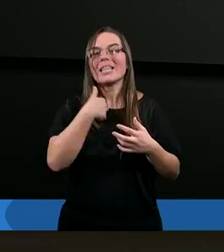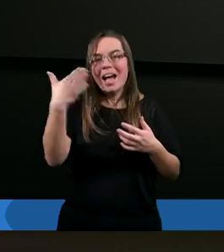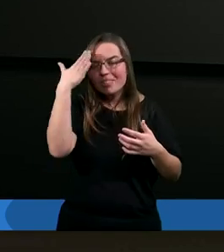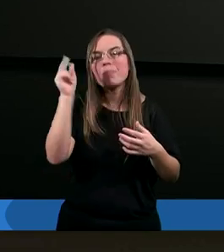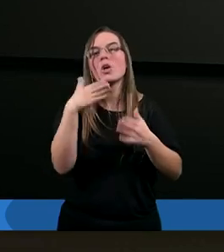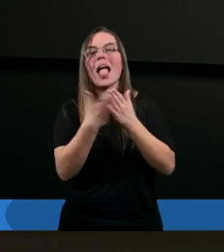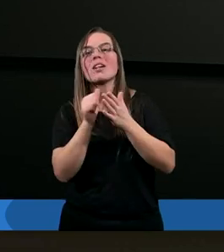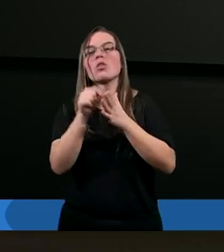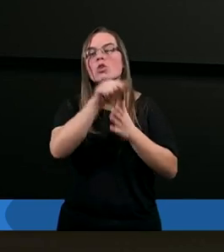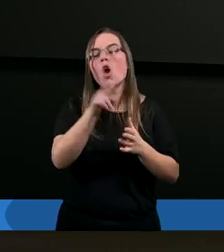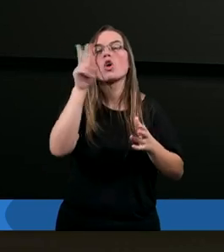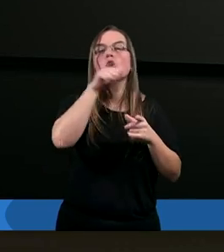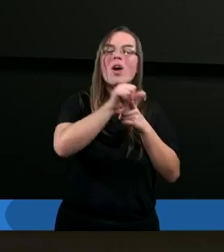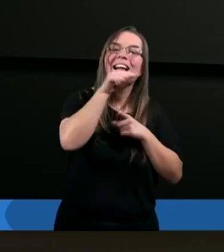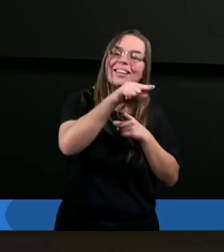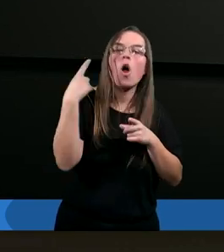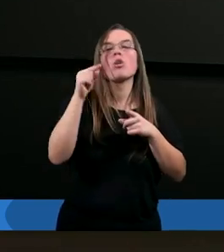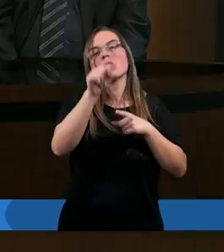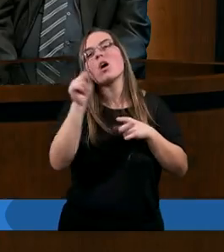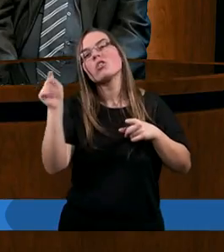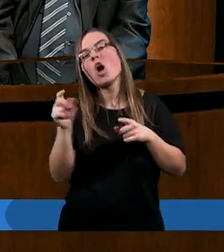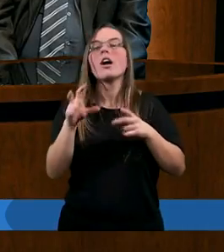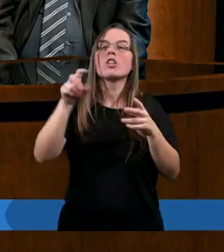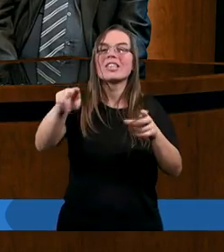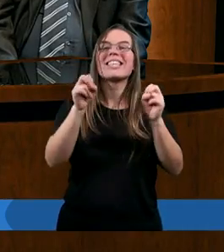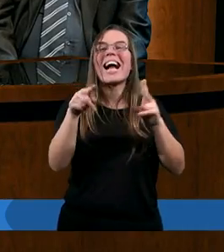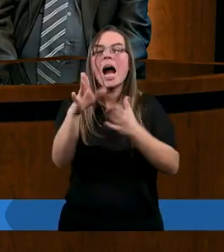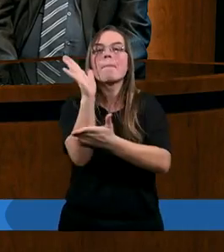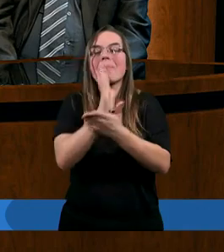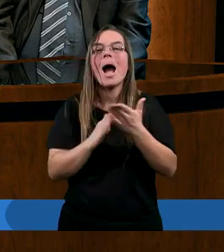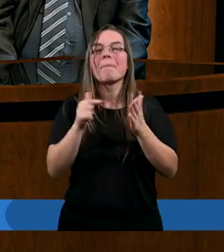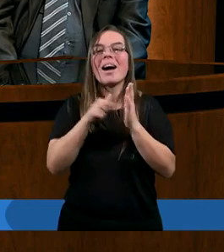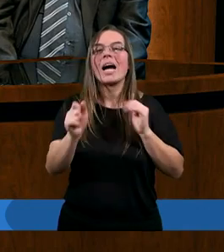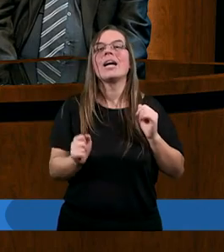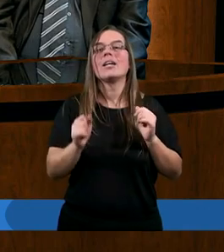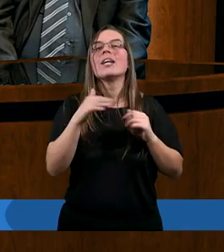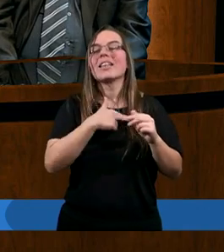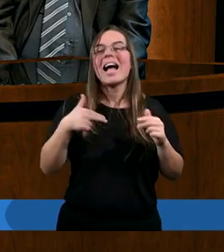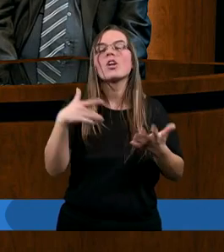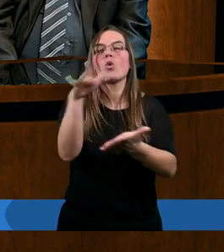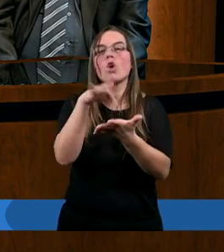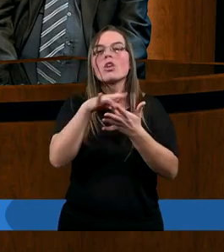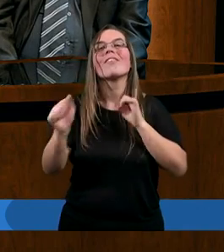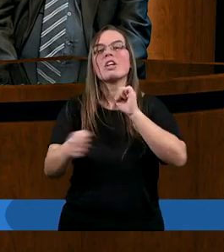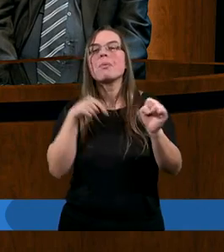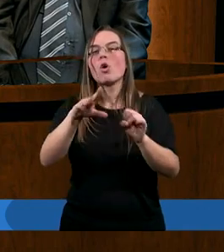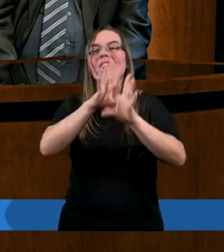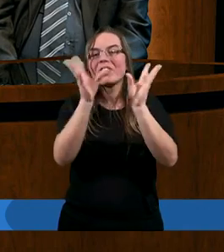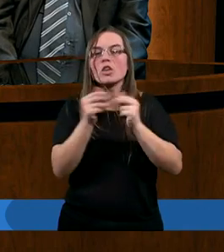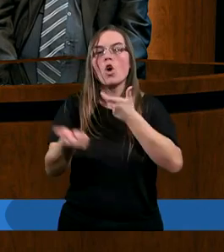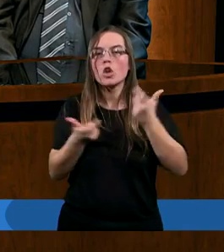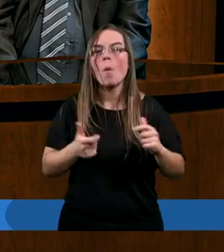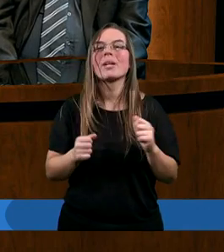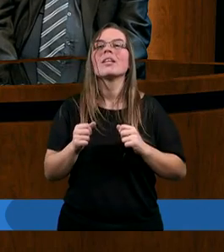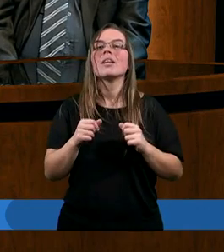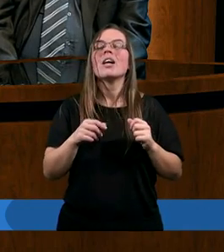wiem, dlaczego jest to, dlaczego to jest to, dlaczego to jest to. To się taką nazwa marginalizacją naszego środowiska, żebyśmy wszystko wiedzieli, co jest jasne,